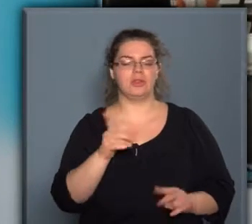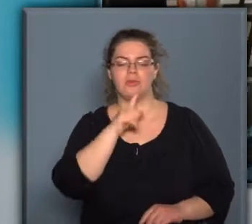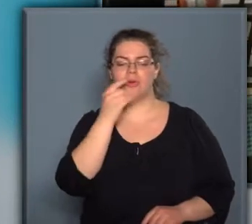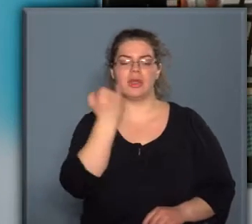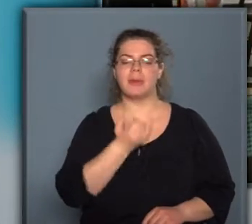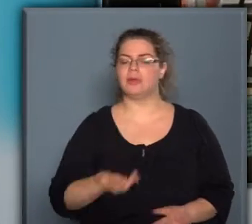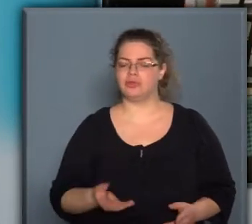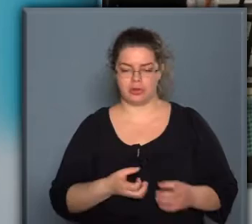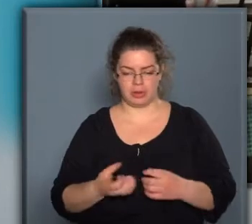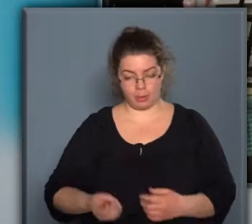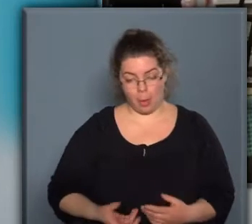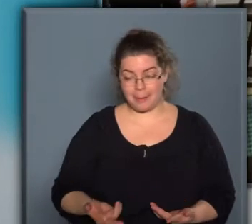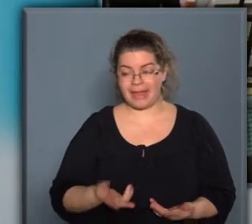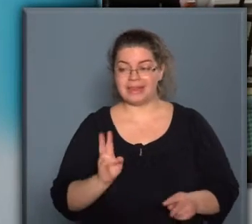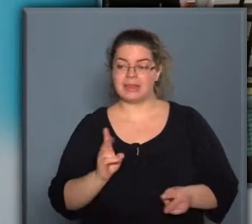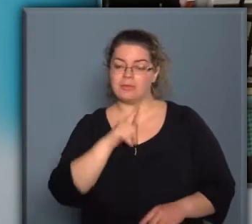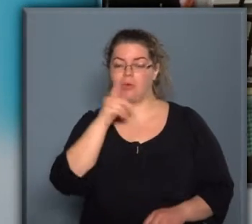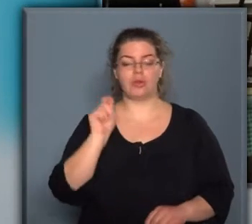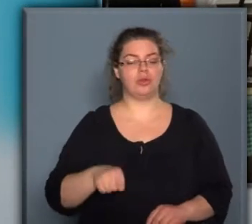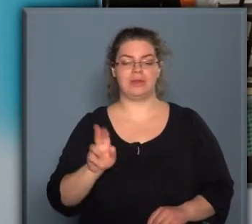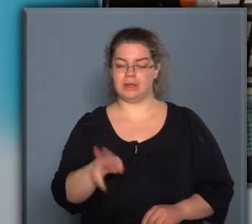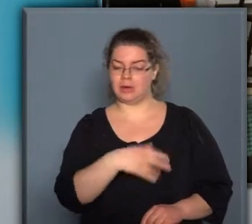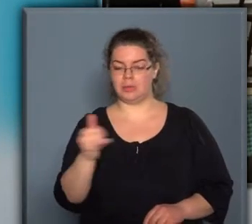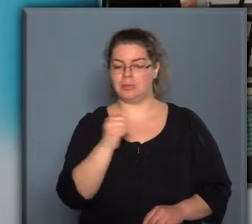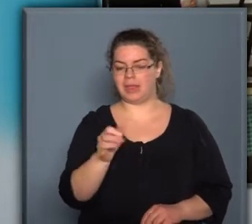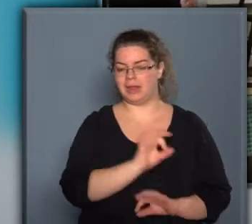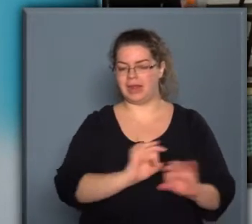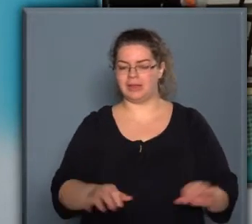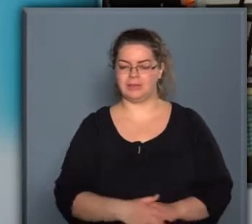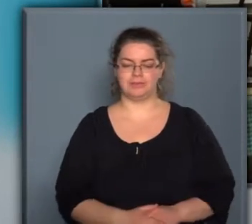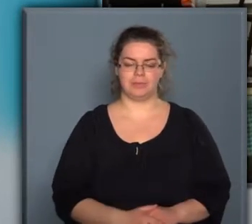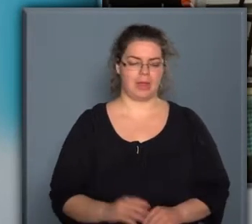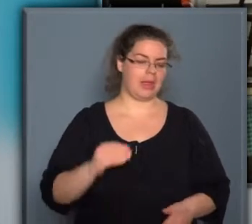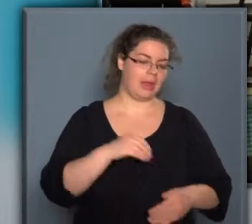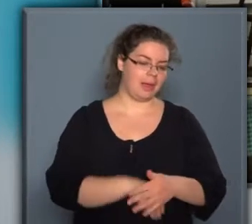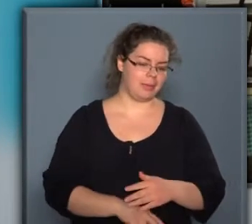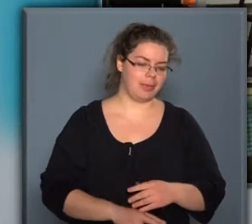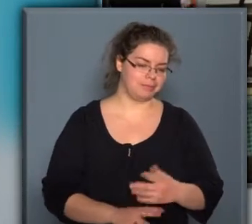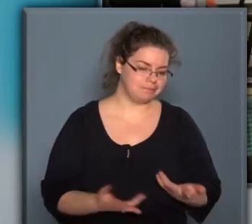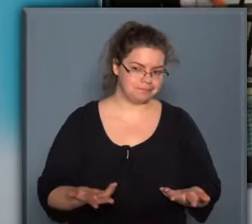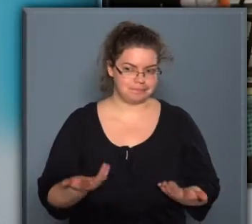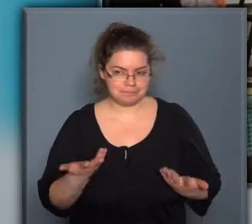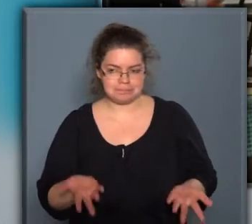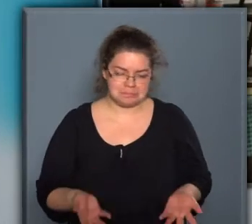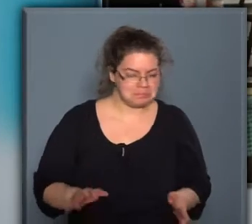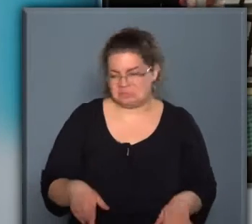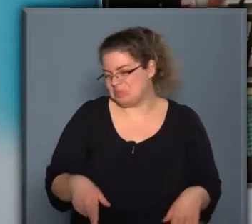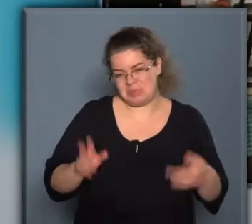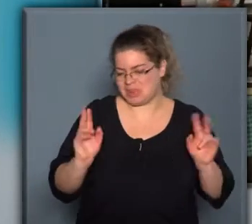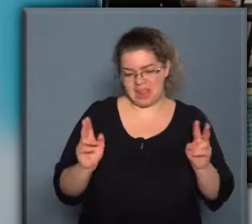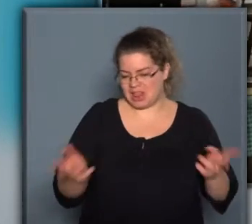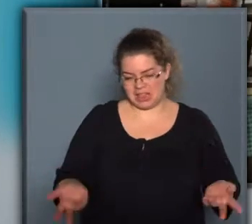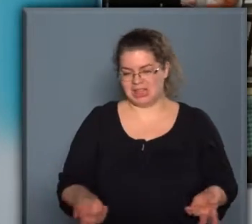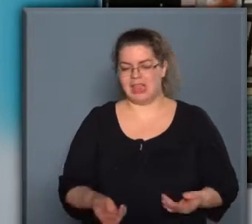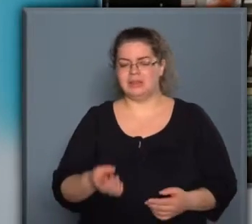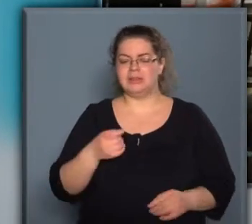megkóstolni a kolbászokat. Ki az, aki dönteni fog arról, hogy melyik lett a legjobb? Ebben bizonytalan vagyok megmondom őszintén. Nem is ez a lényeg.